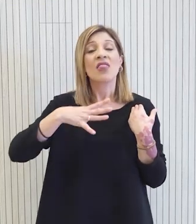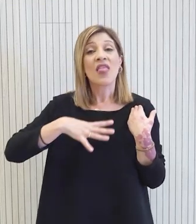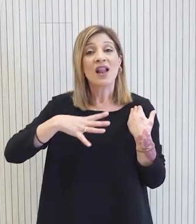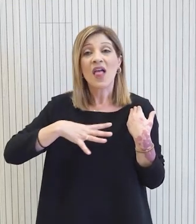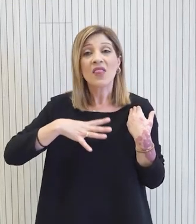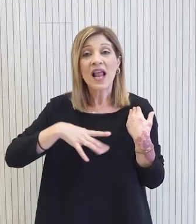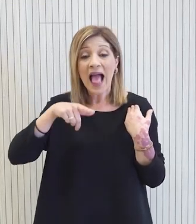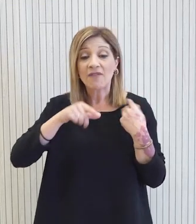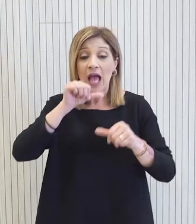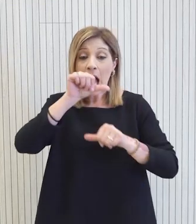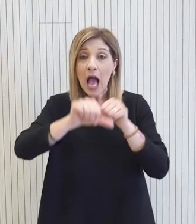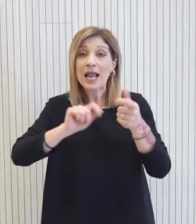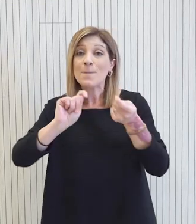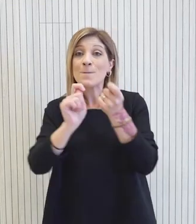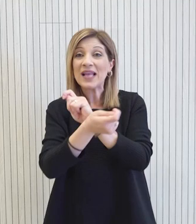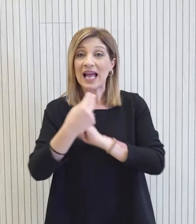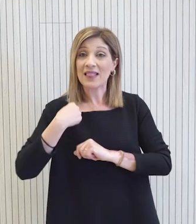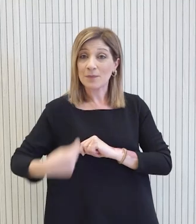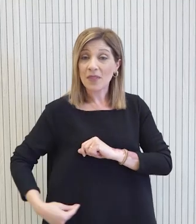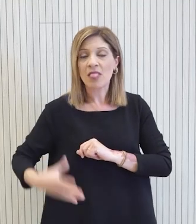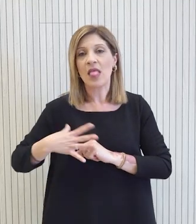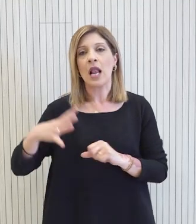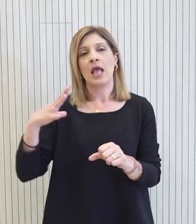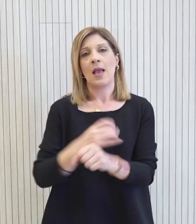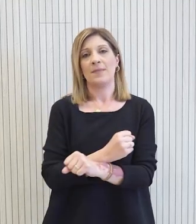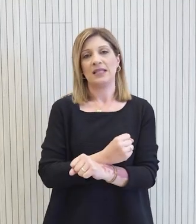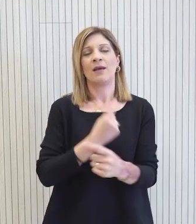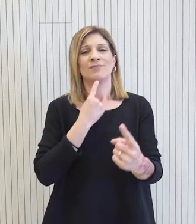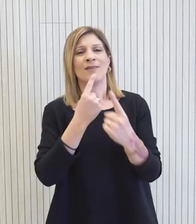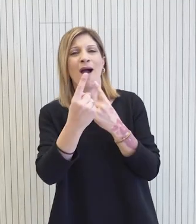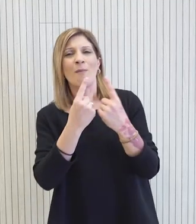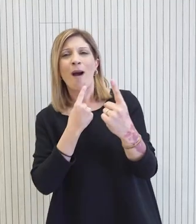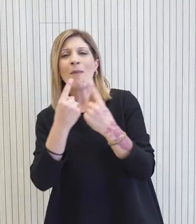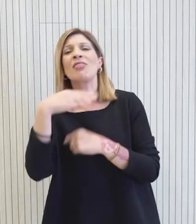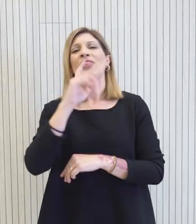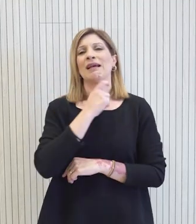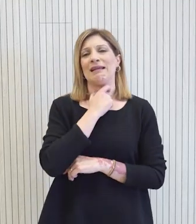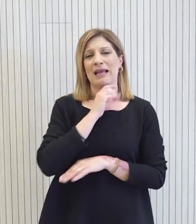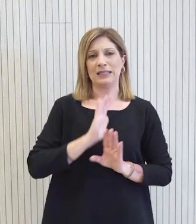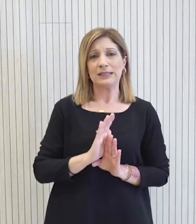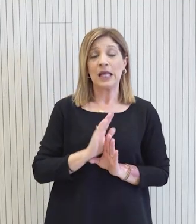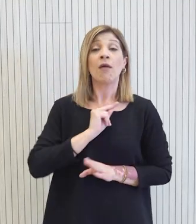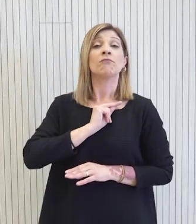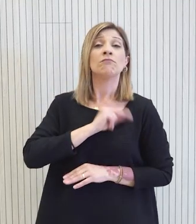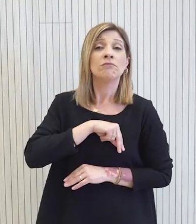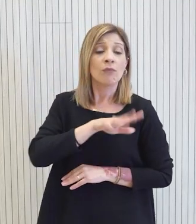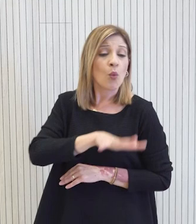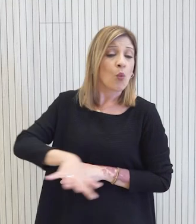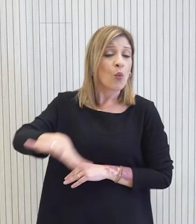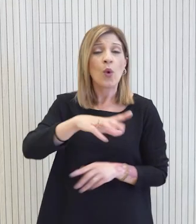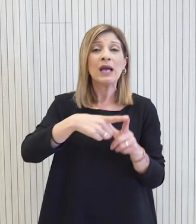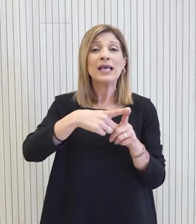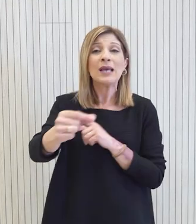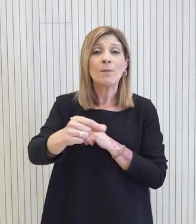η αυτή μεταρρύθμιση. Η όποια άλλη συζήτηση αυτή τη στιγμή δεν θεωρώ ότι ωφελεί εκείνο το οποίο είναι προς όφελος του Κυπρουπολίτη, του